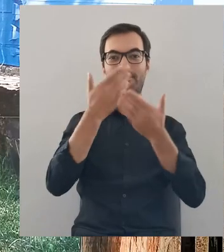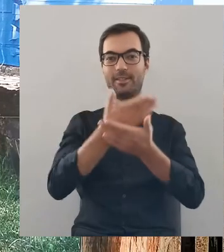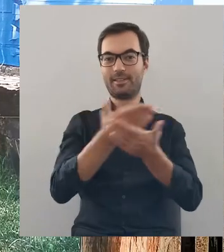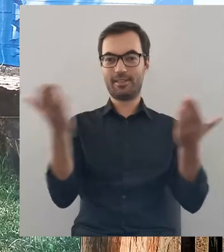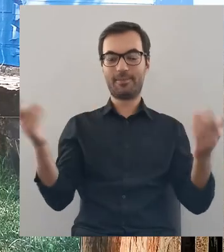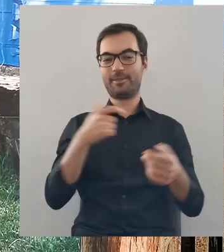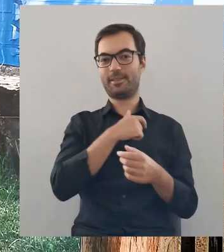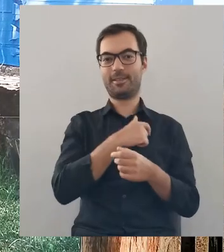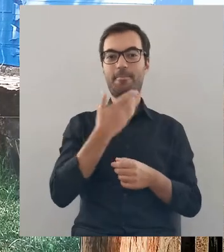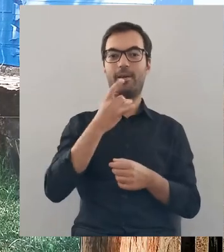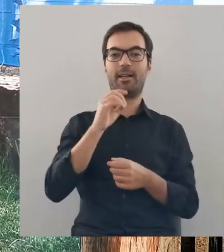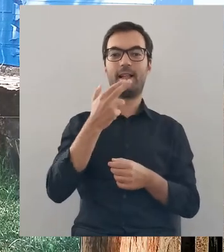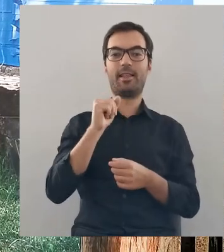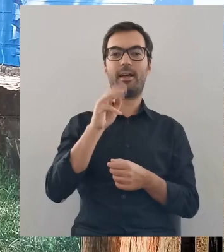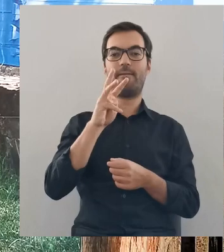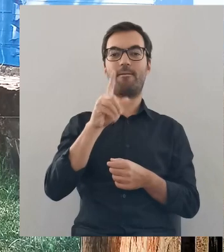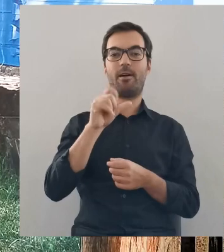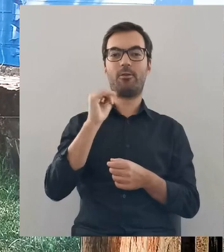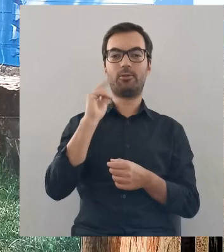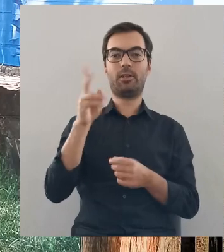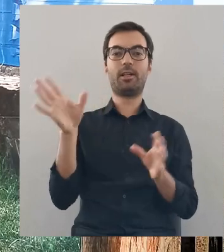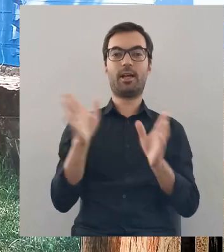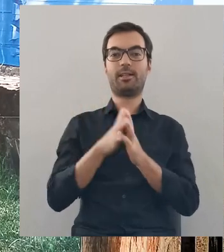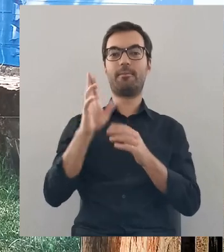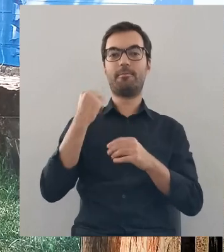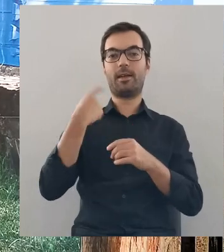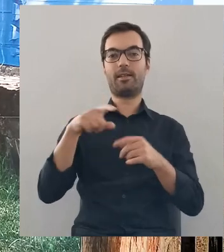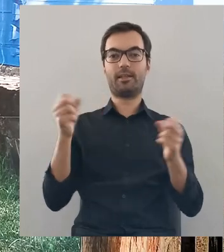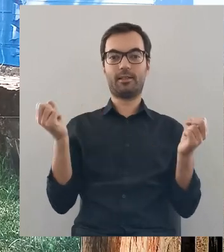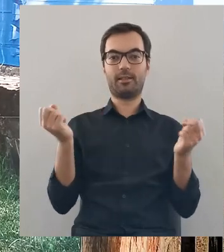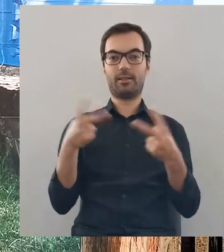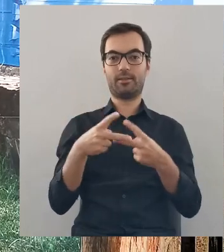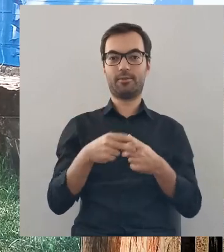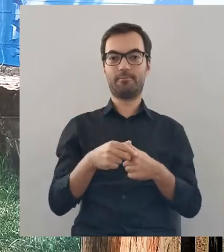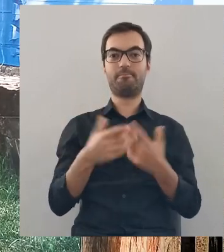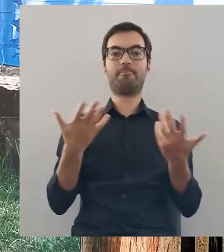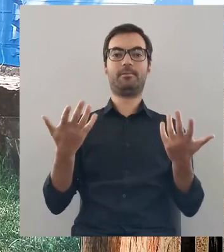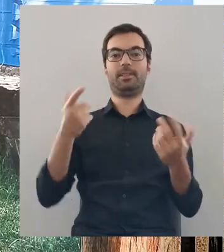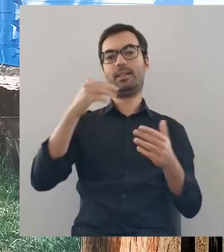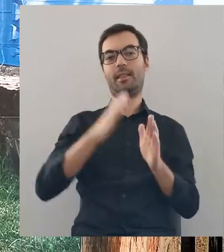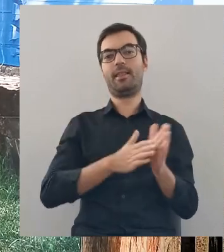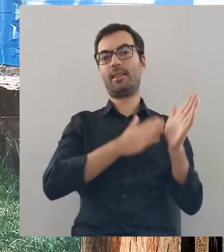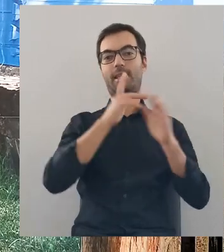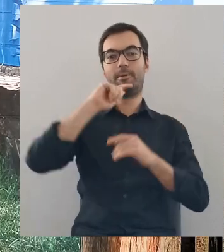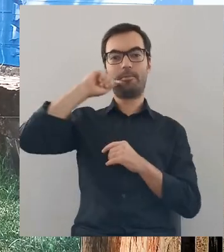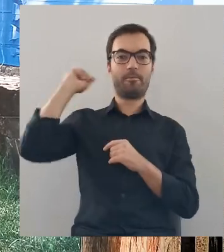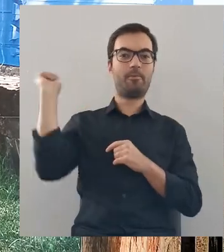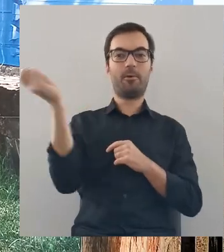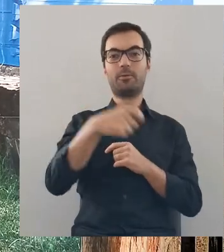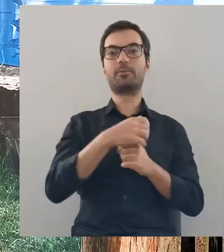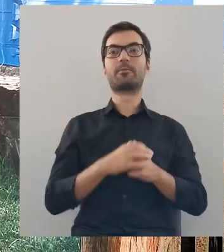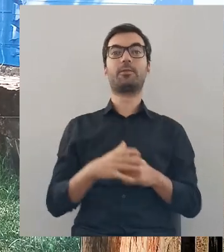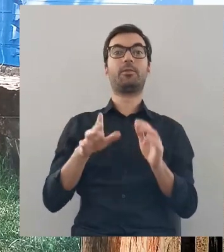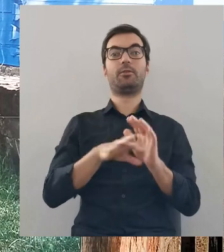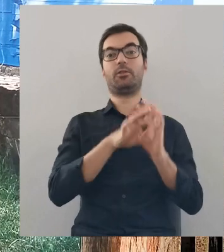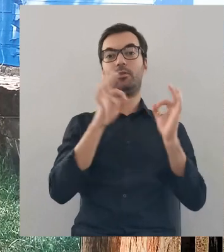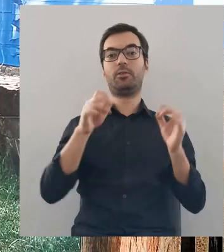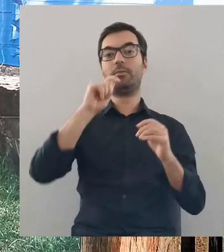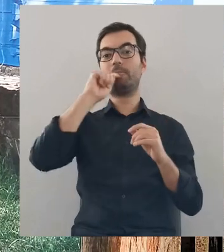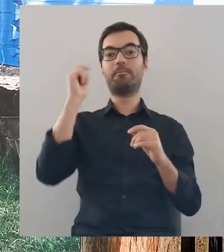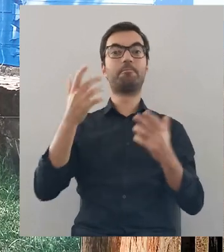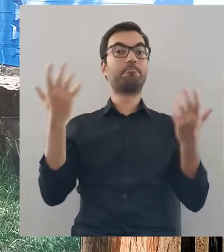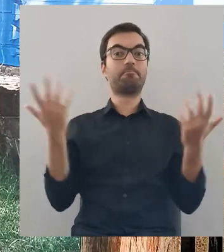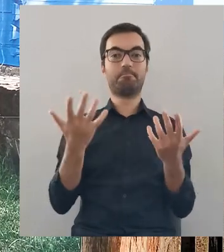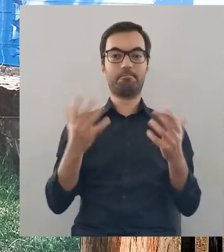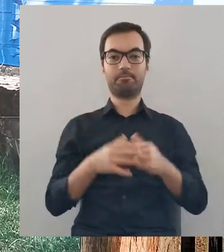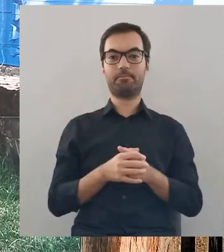Dzień dobry Państwu, kłaniamy się Magdalena Balusiak i Bernard Kinow. Ruszamy na kolejną wyprawę. Do